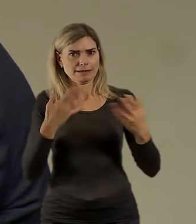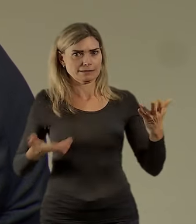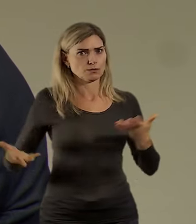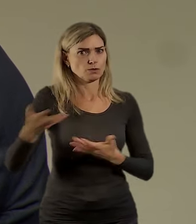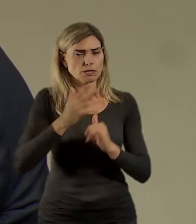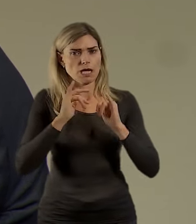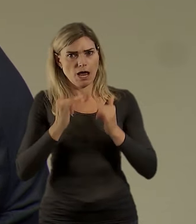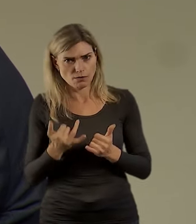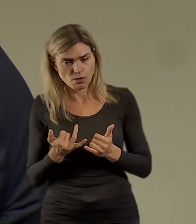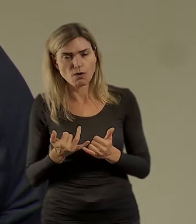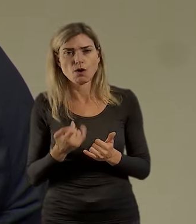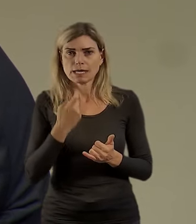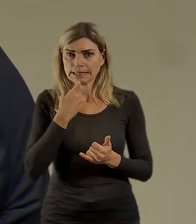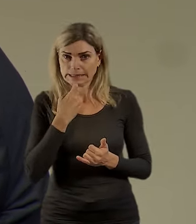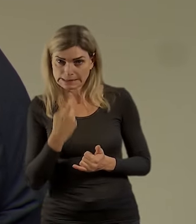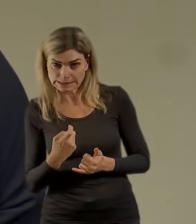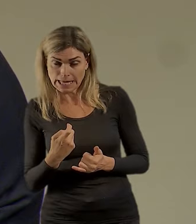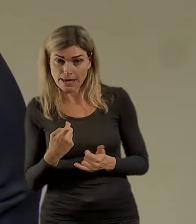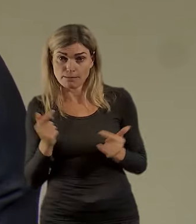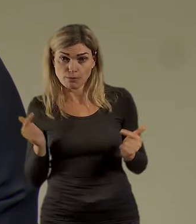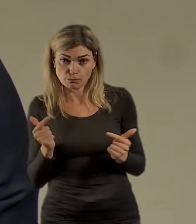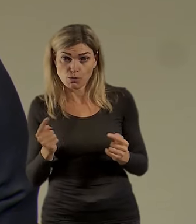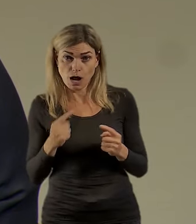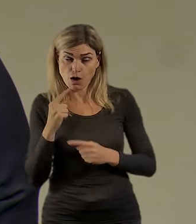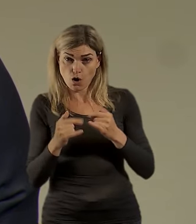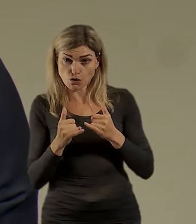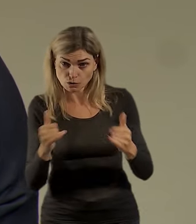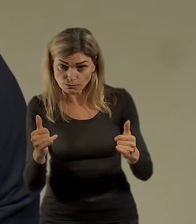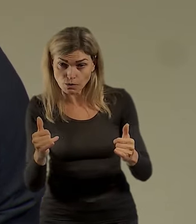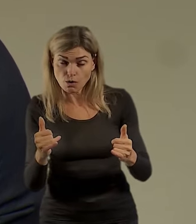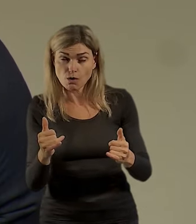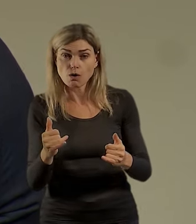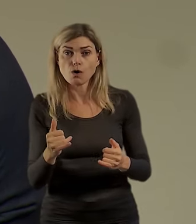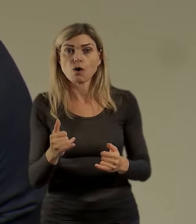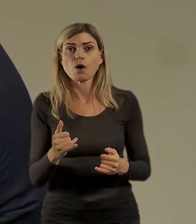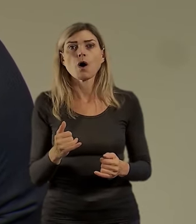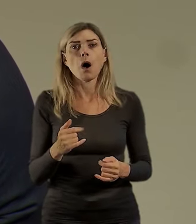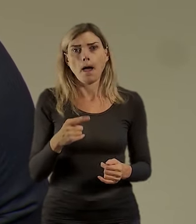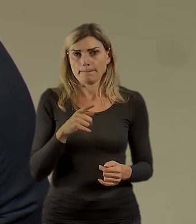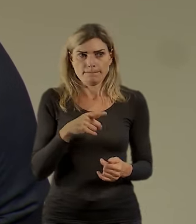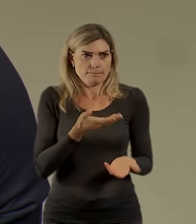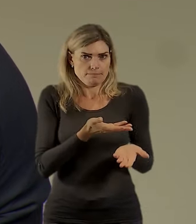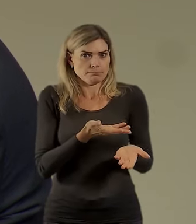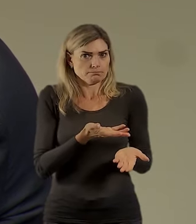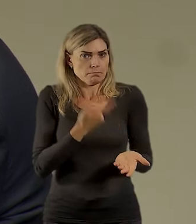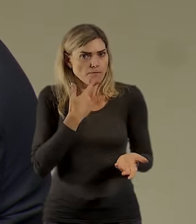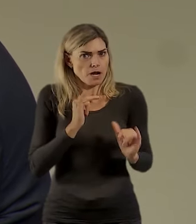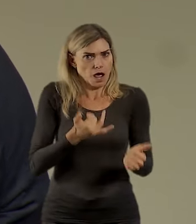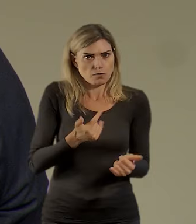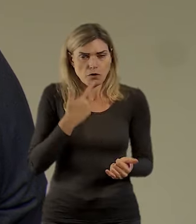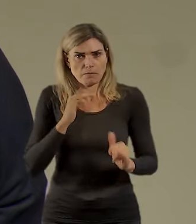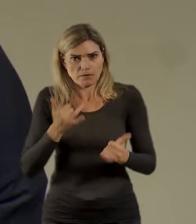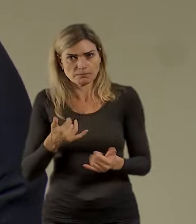jestli se vlastně chceme rozvíjet a my se tady chceme a